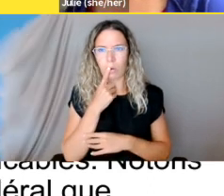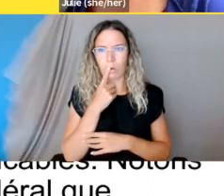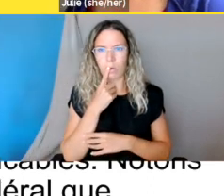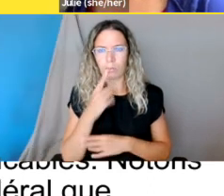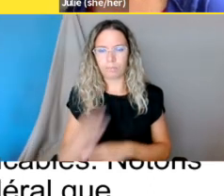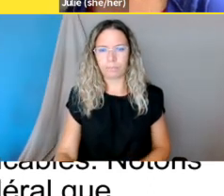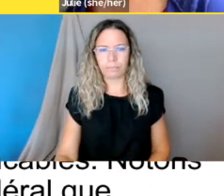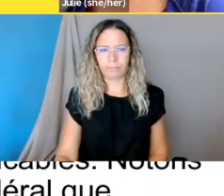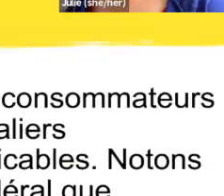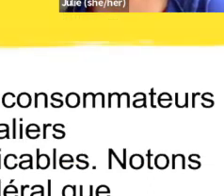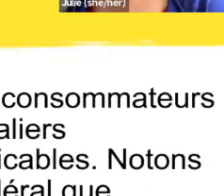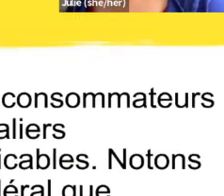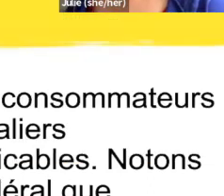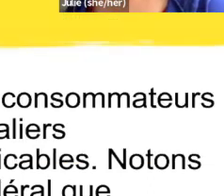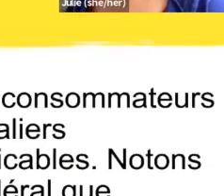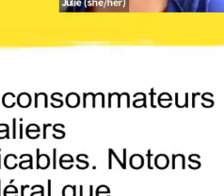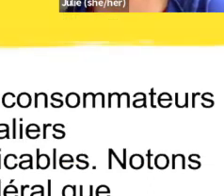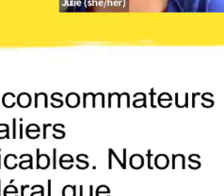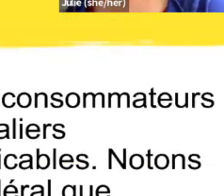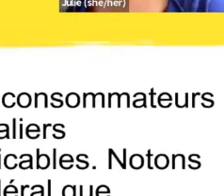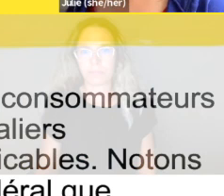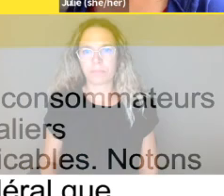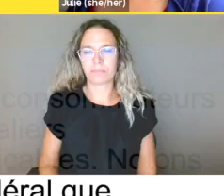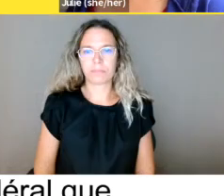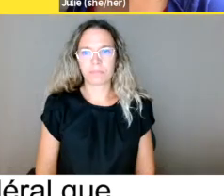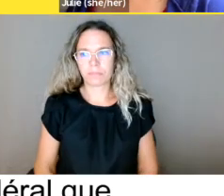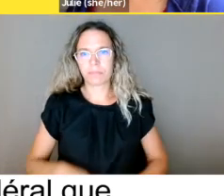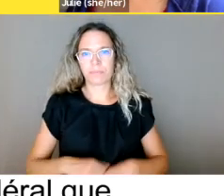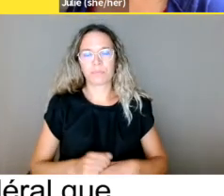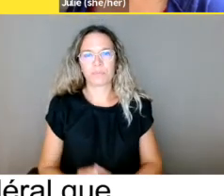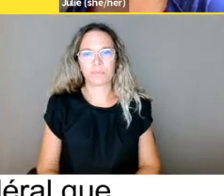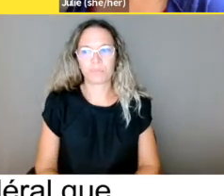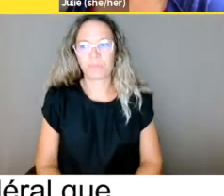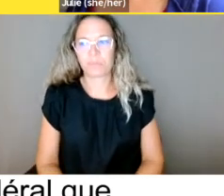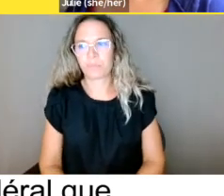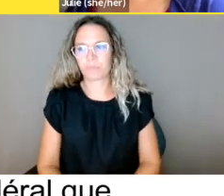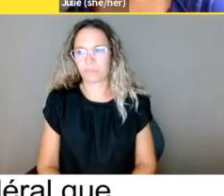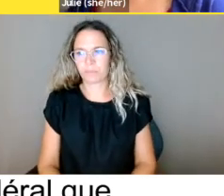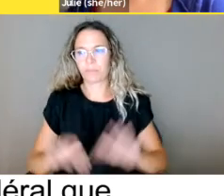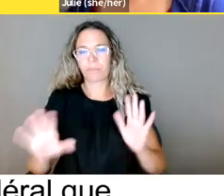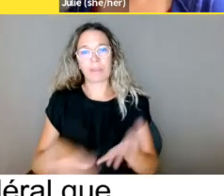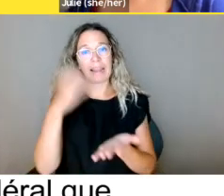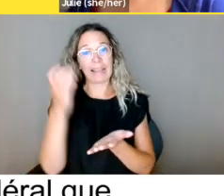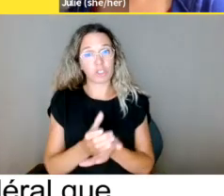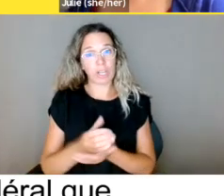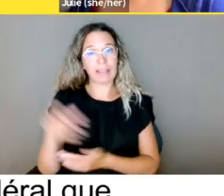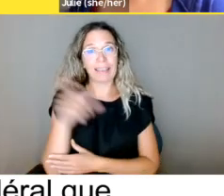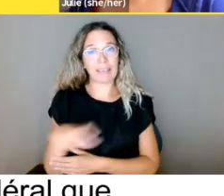mémoire. La Charte québécoise, pardon,